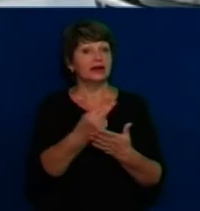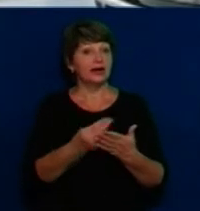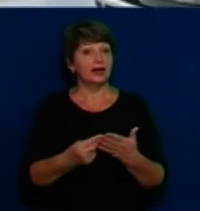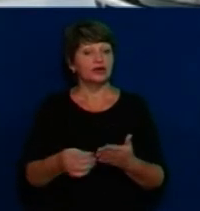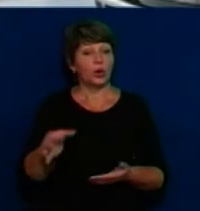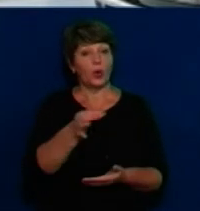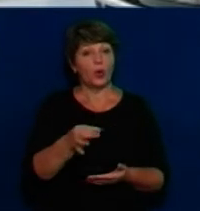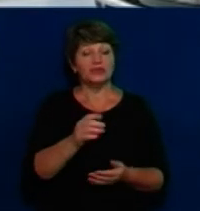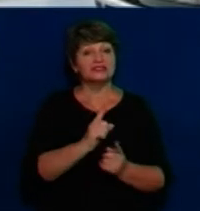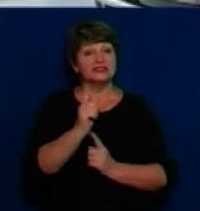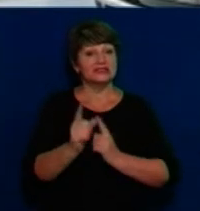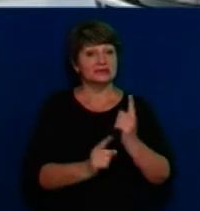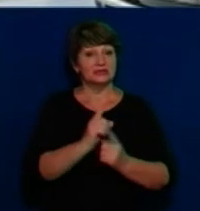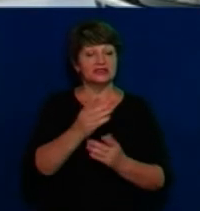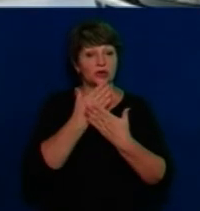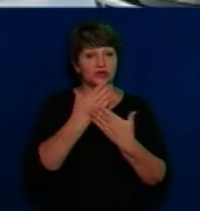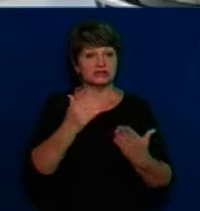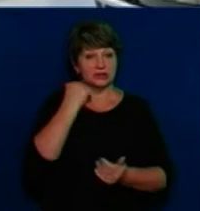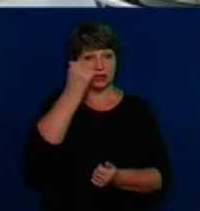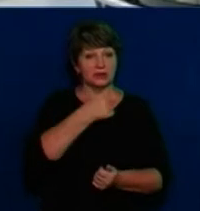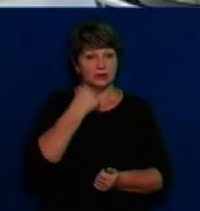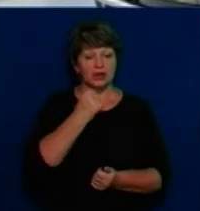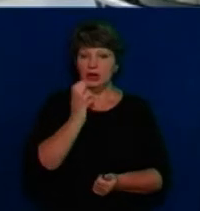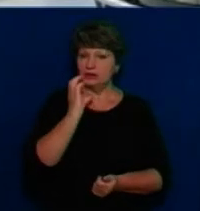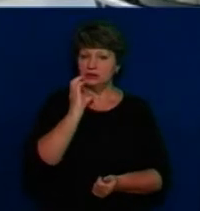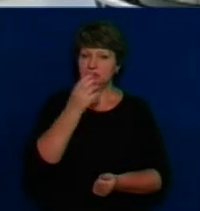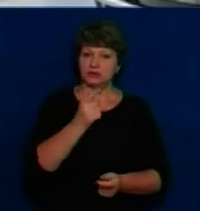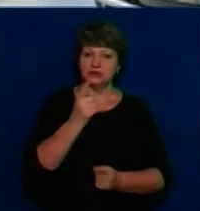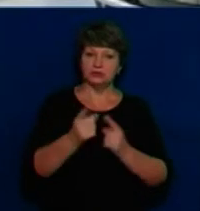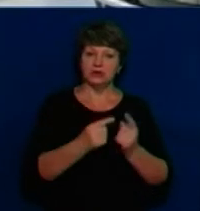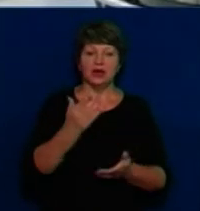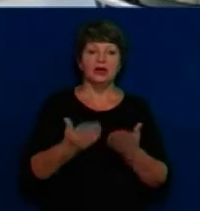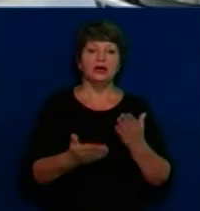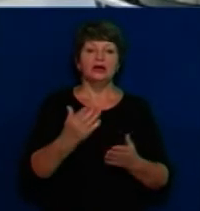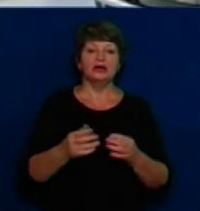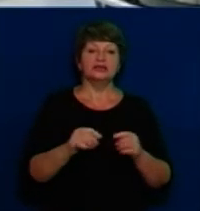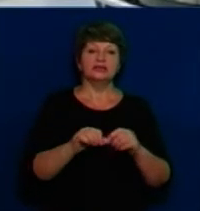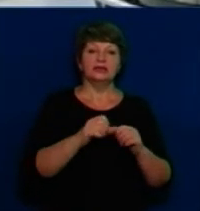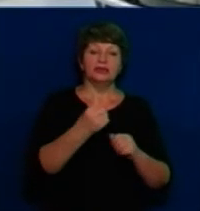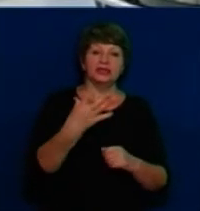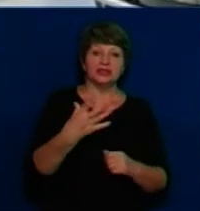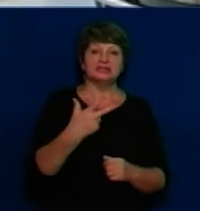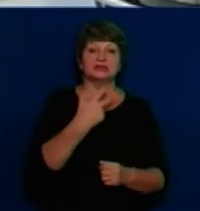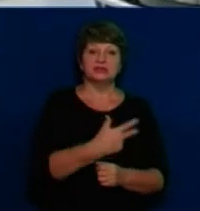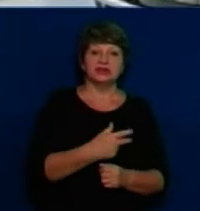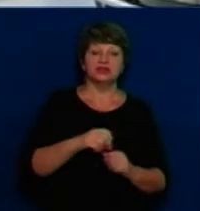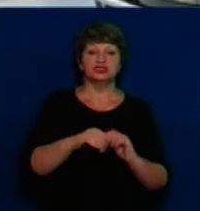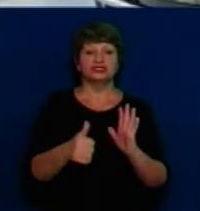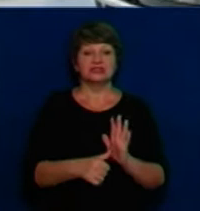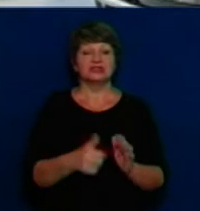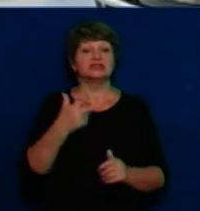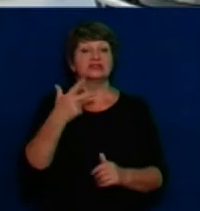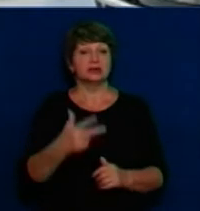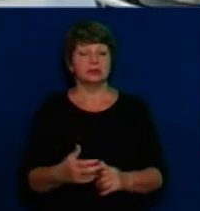останній рік? Кардинально змінилася, якщо о 15-й рік мали ми три громади, 16-й – три, вона року – 20 громад, а цього року – аж